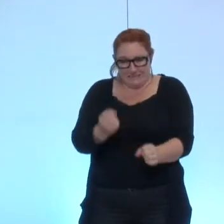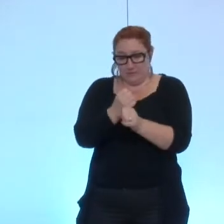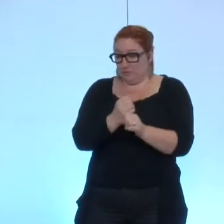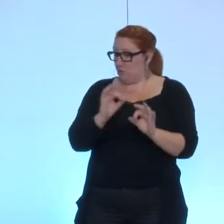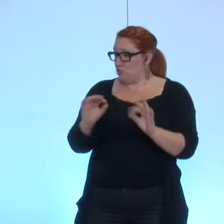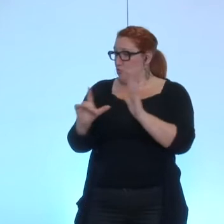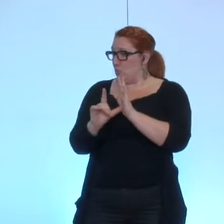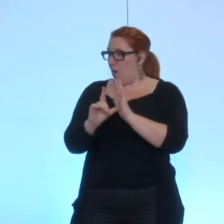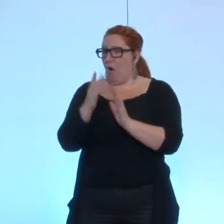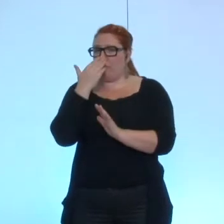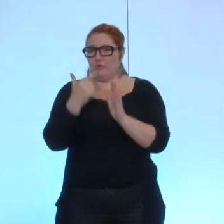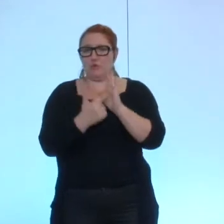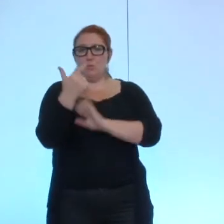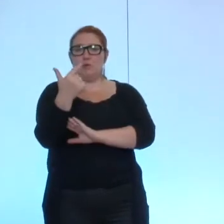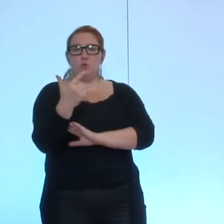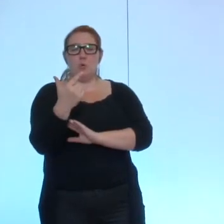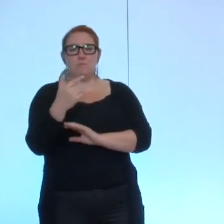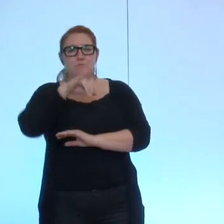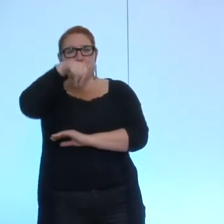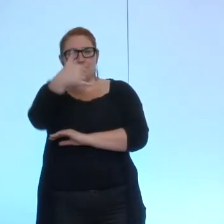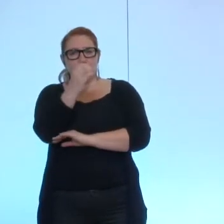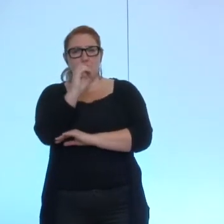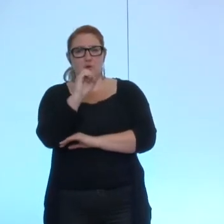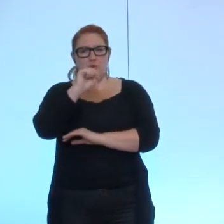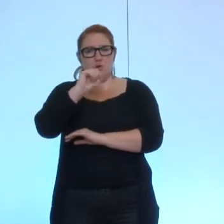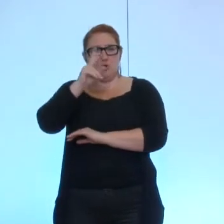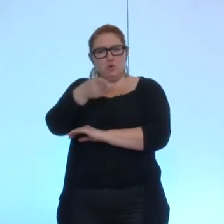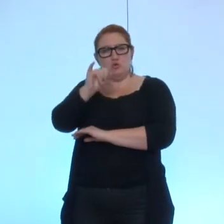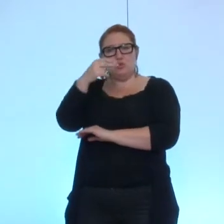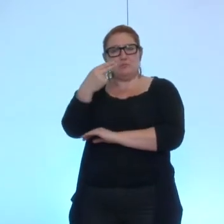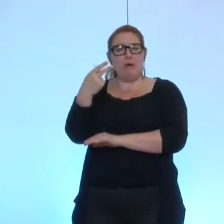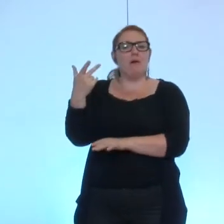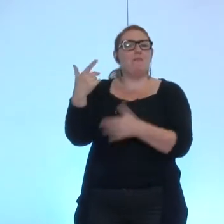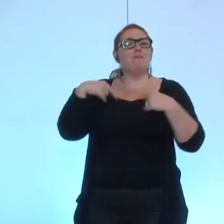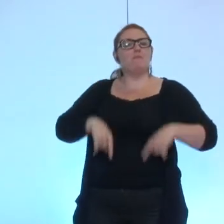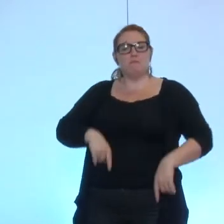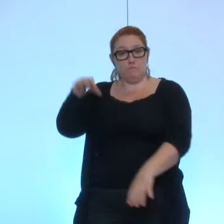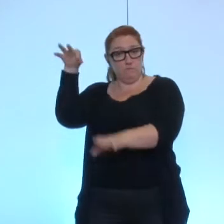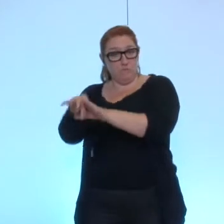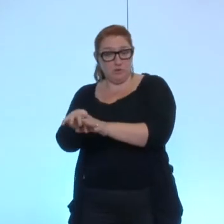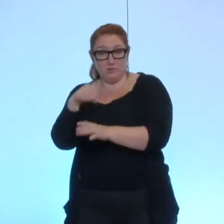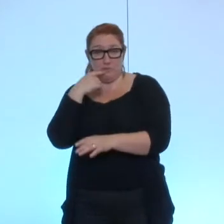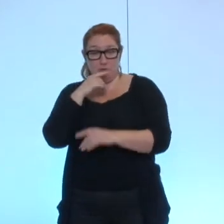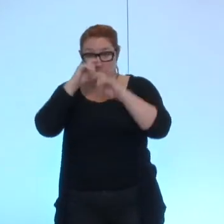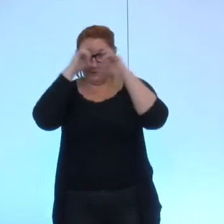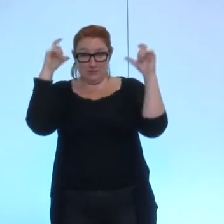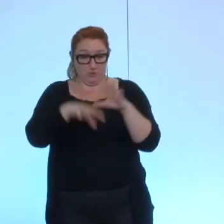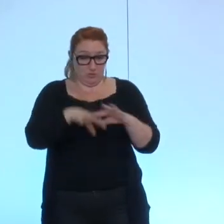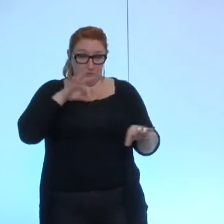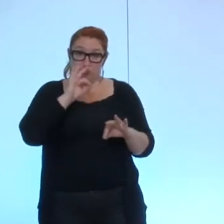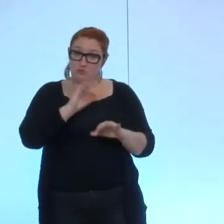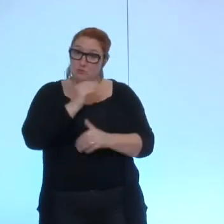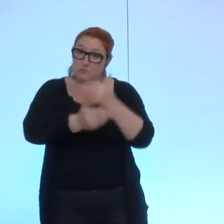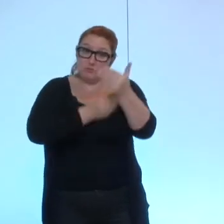à l'initiative du gouvernement Jospin et c'était une avancée pour le statut de l'élu de même que sous la présidence